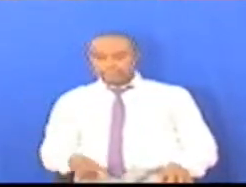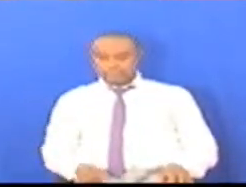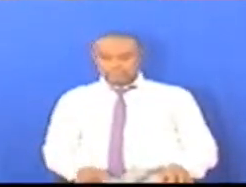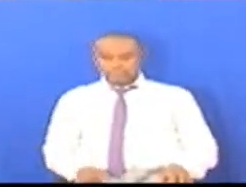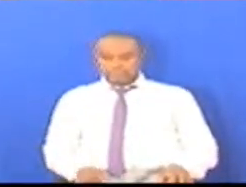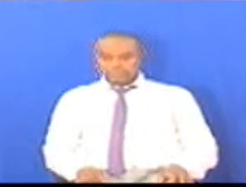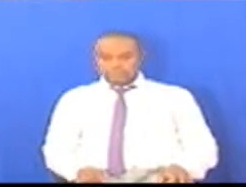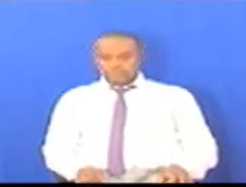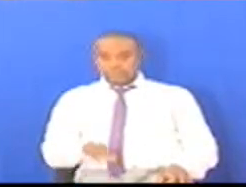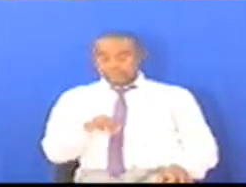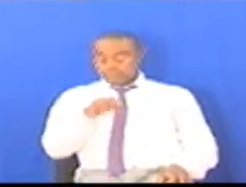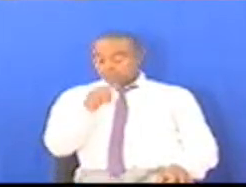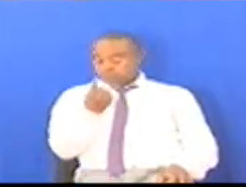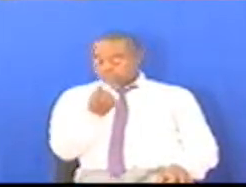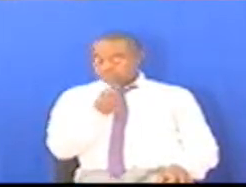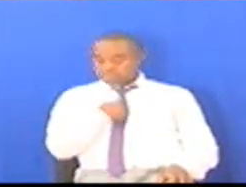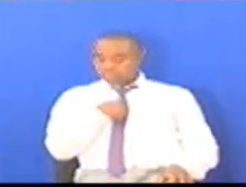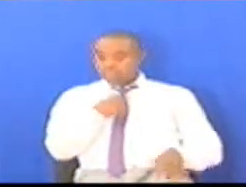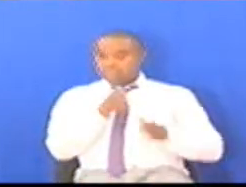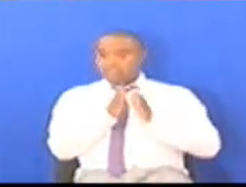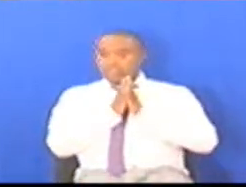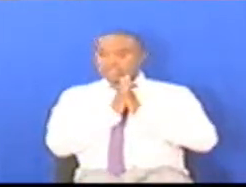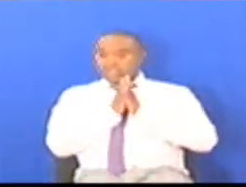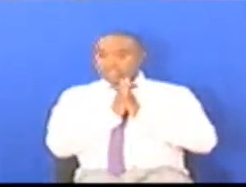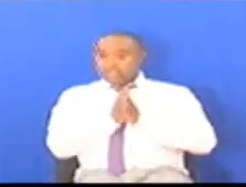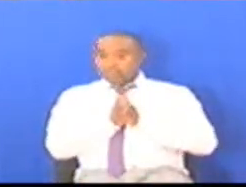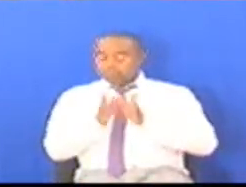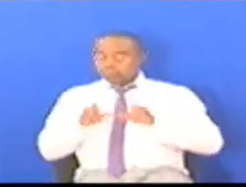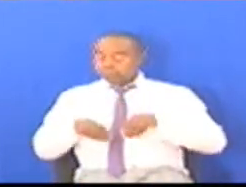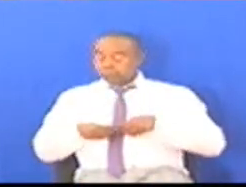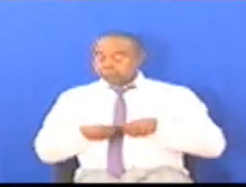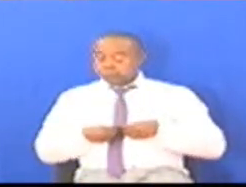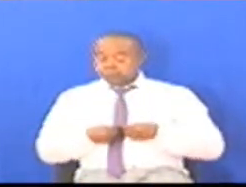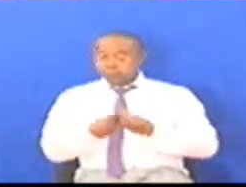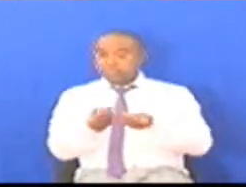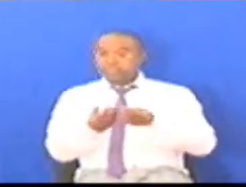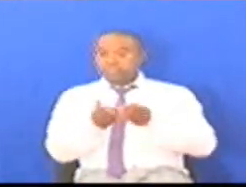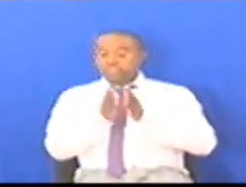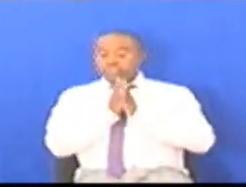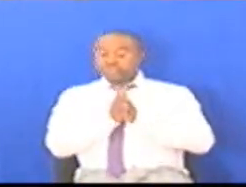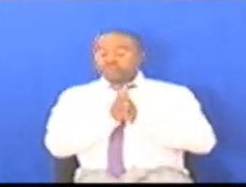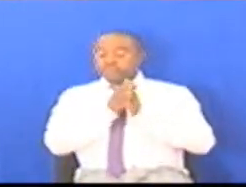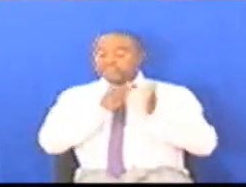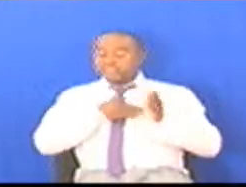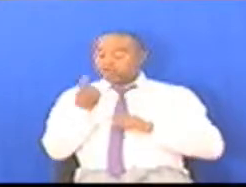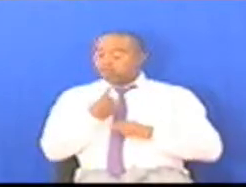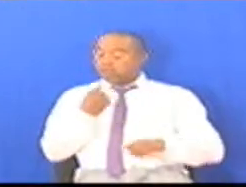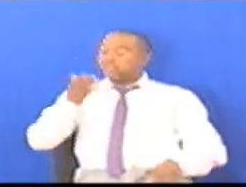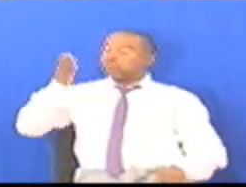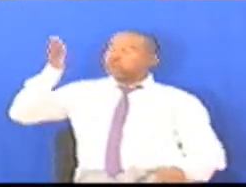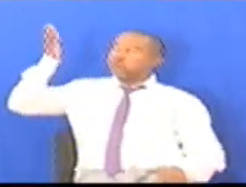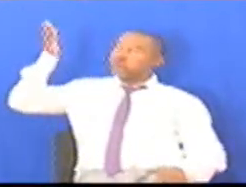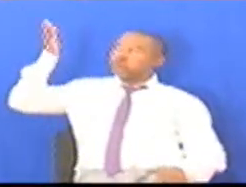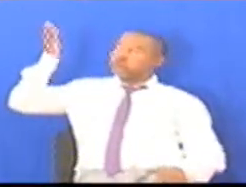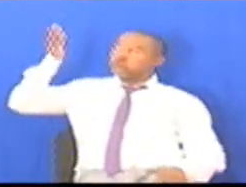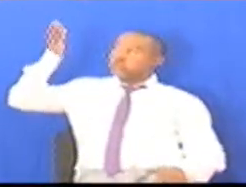Naomba Nipeleke shukranizangu kwa mwenyezi mungu Ambaya mwenipa kibali